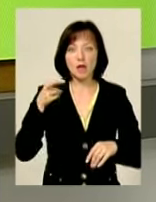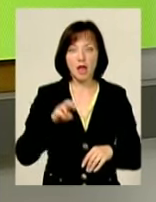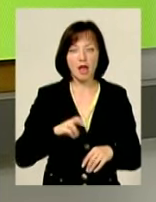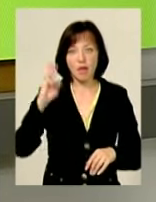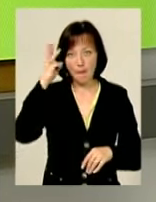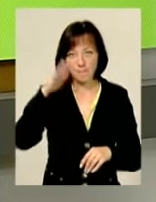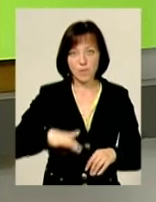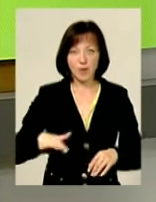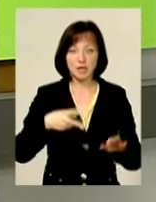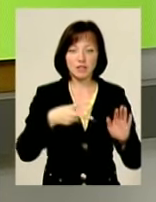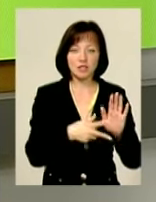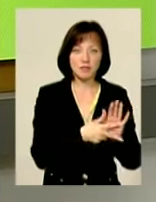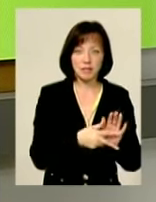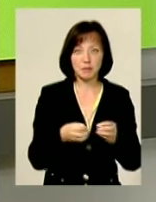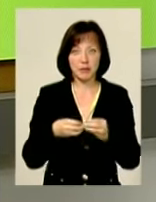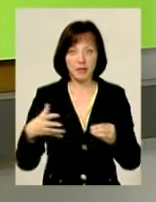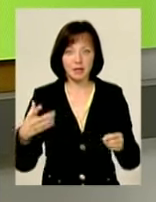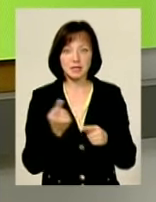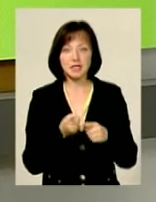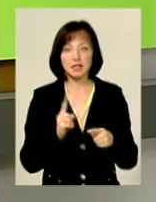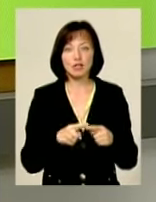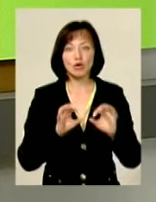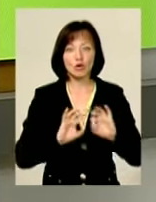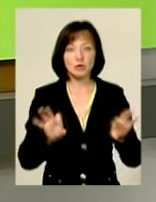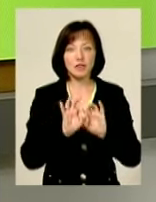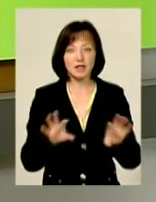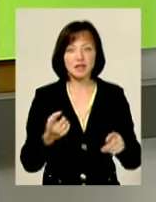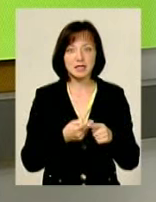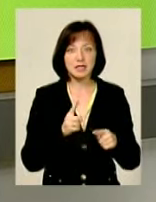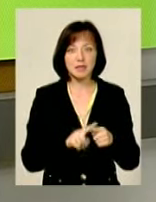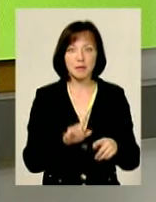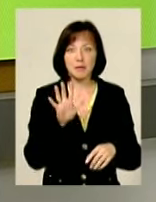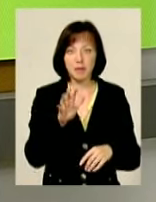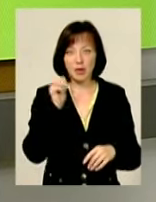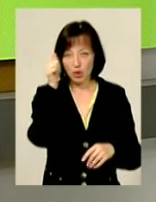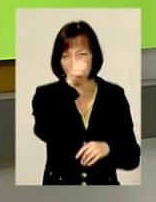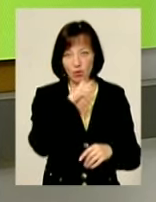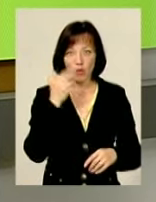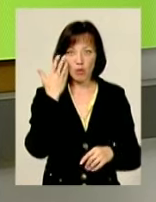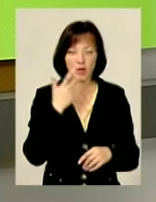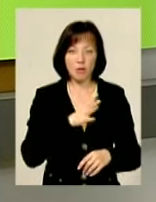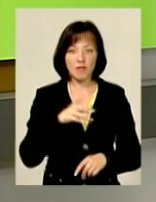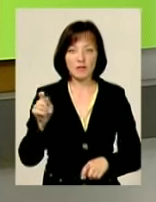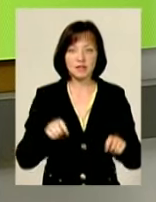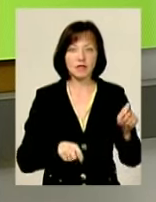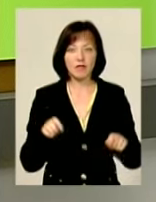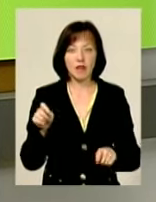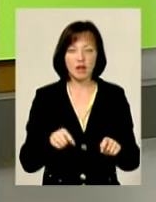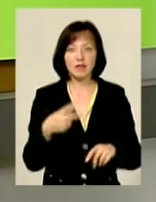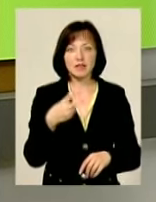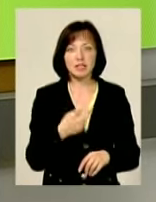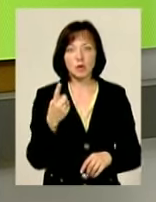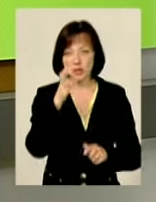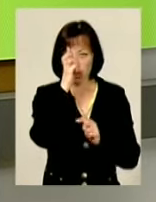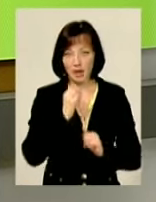2008-2015. Оце те, що я розповідав вам оцих 5 років, коли був цей фестиваль. 21